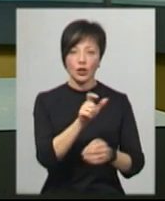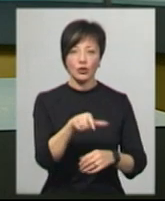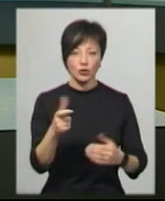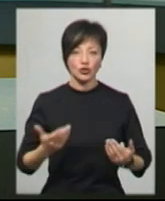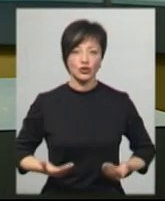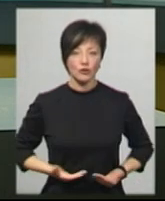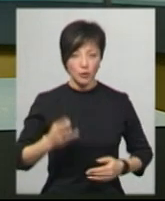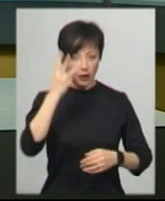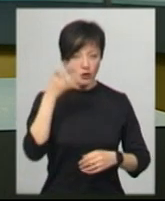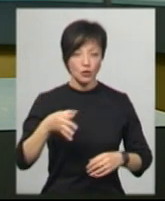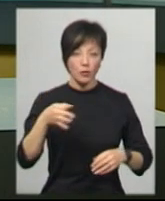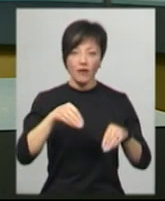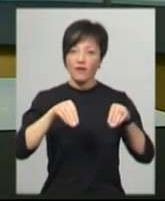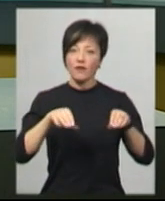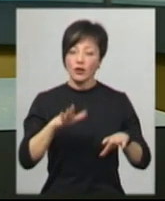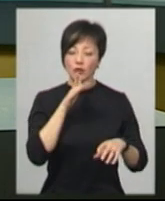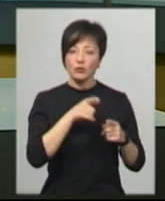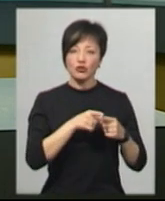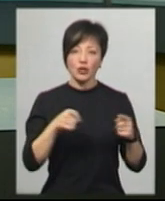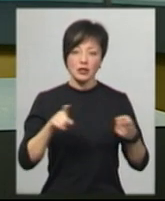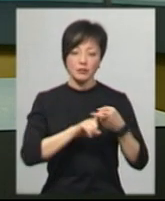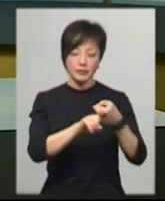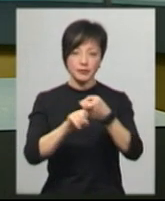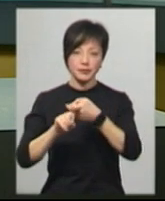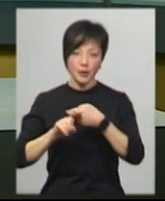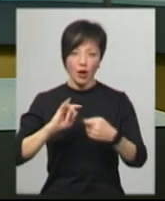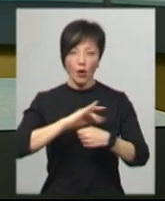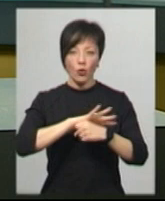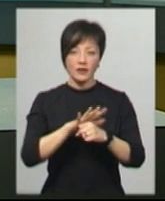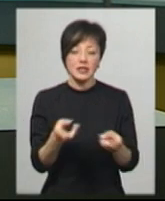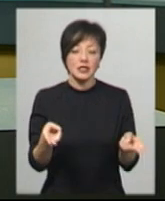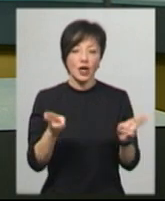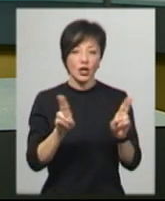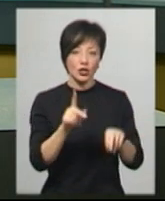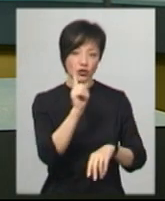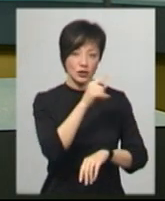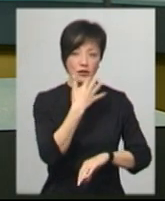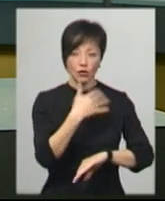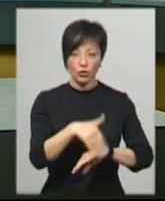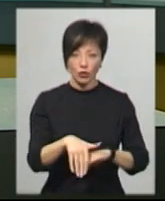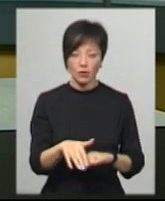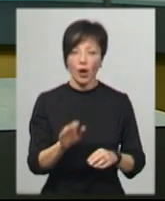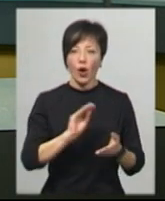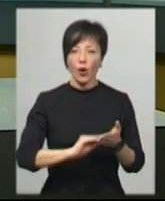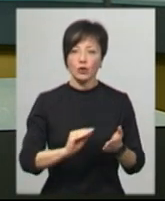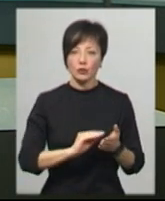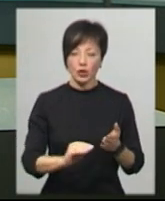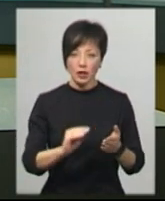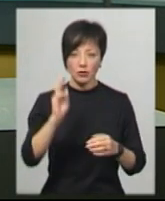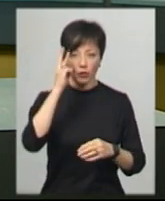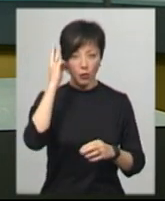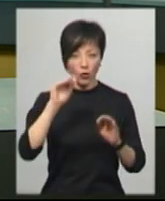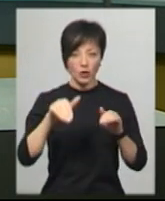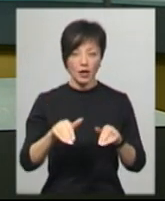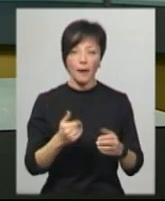Хмельницької області, котрі вирішили під час пандемії COVID-19 залишитися по той бік кордону. Кореспондент Суспільного ЮАП «Діляй»